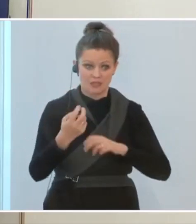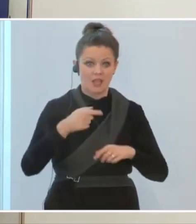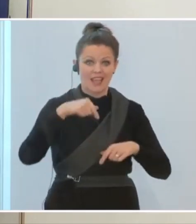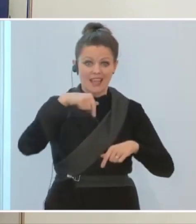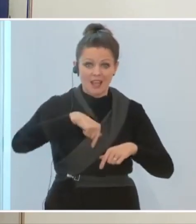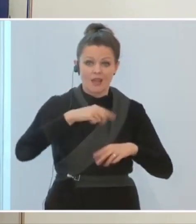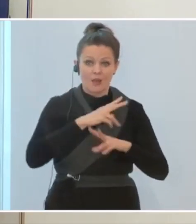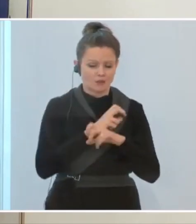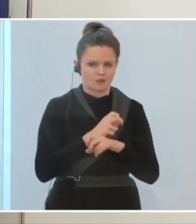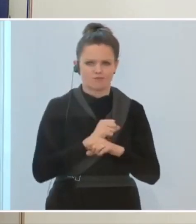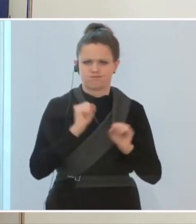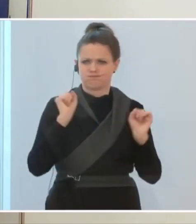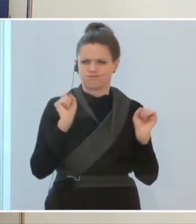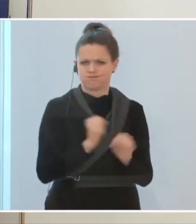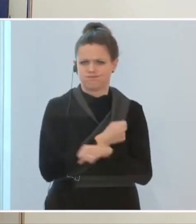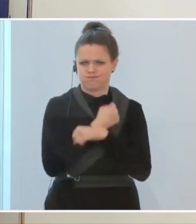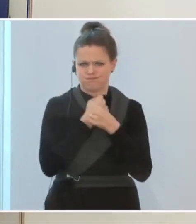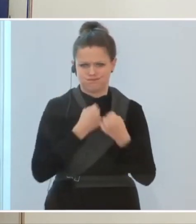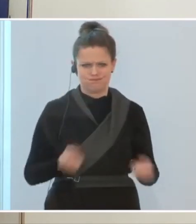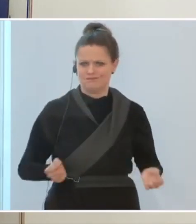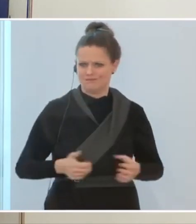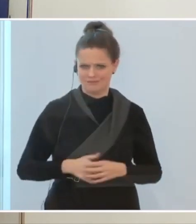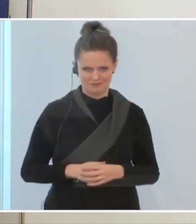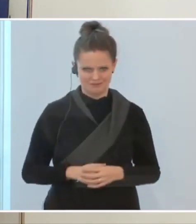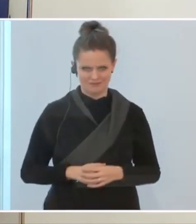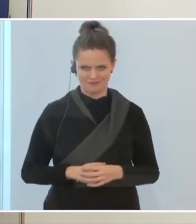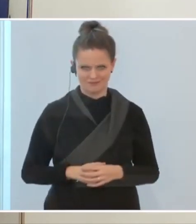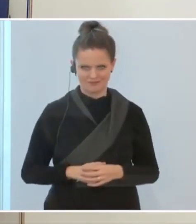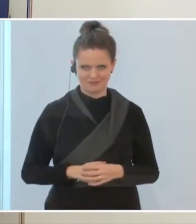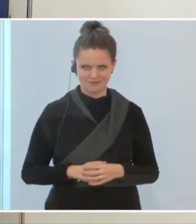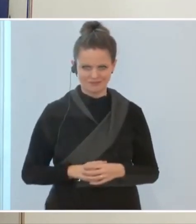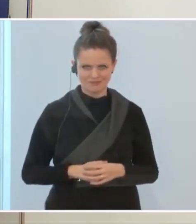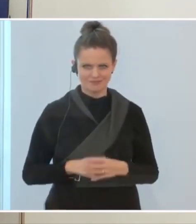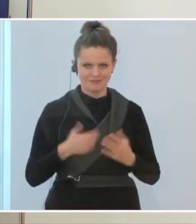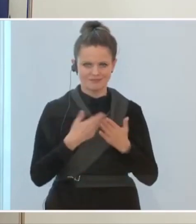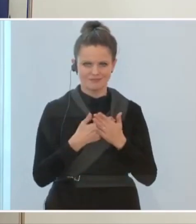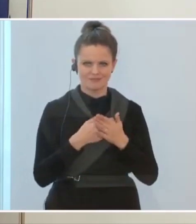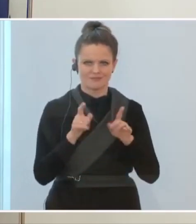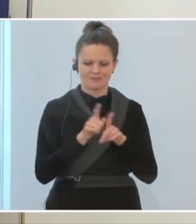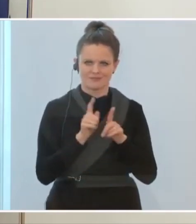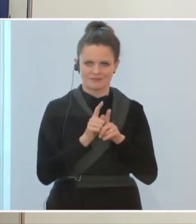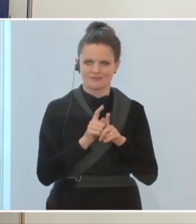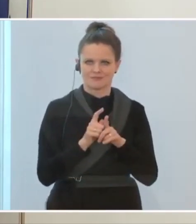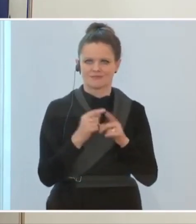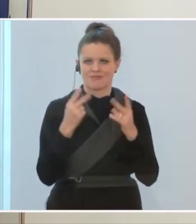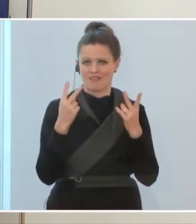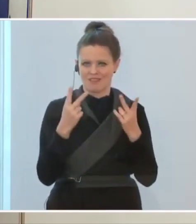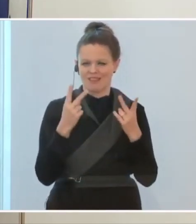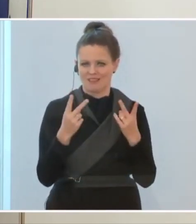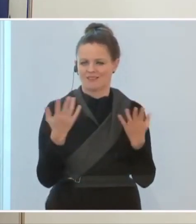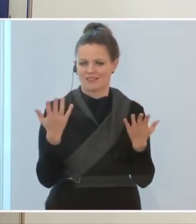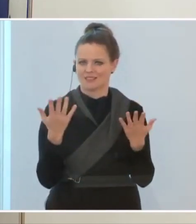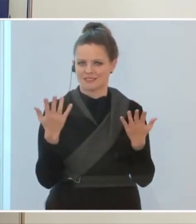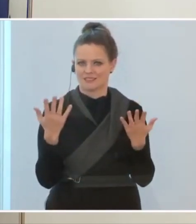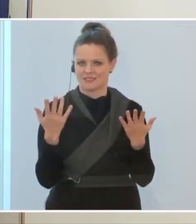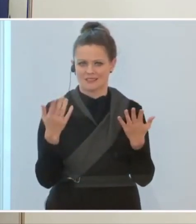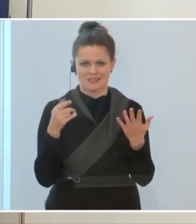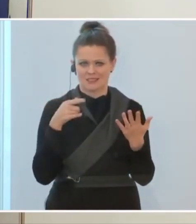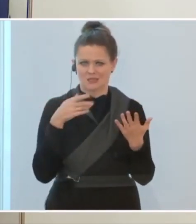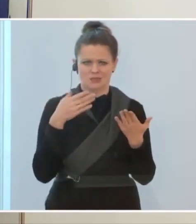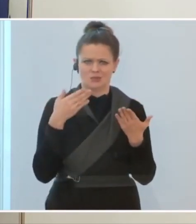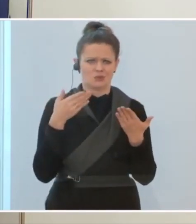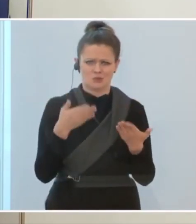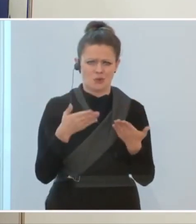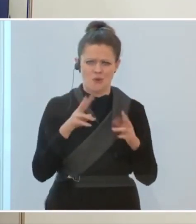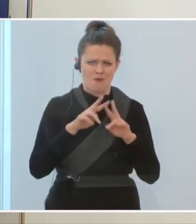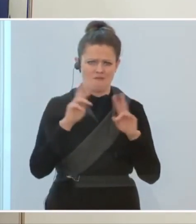Innerösterreichisch ist das de facto absolut unmöglich. Und insofern glaube ich sozusagen ist das etwas, was es kaum